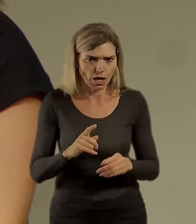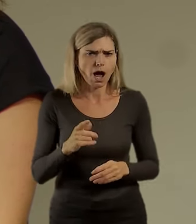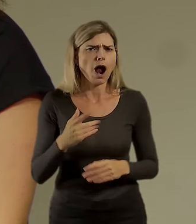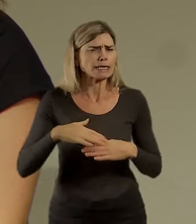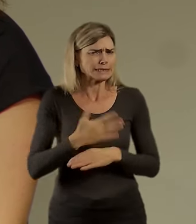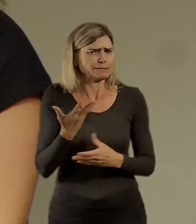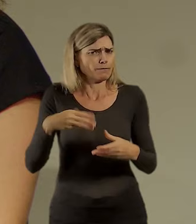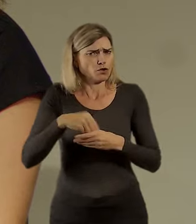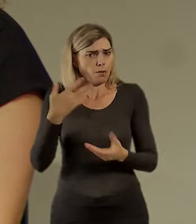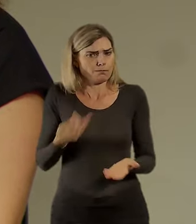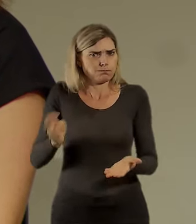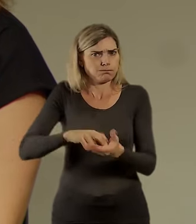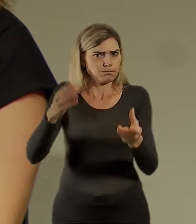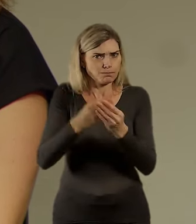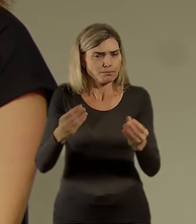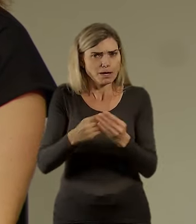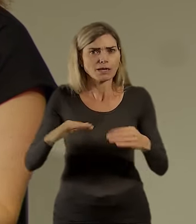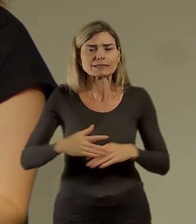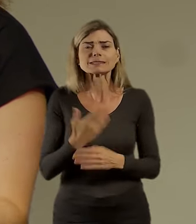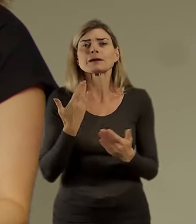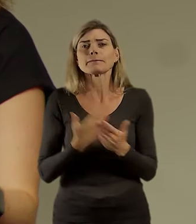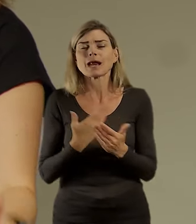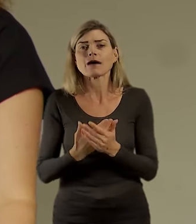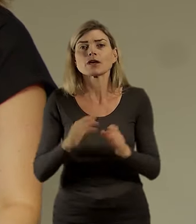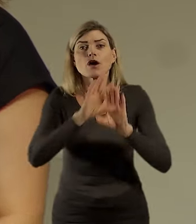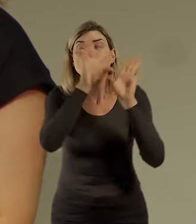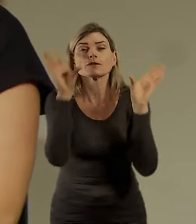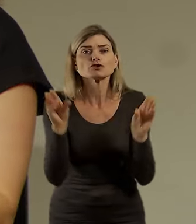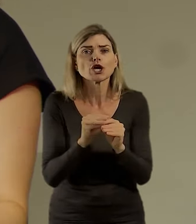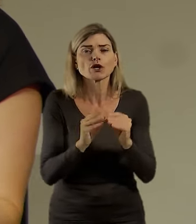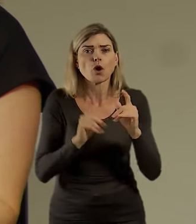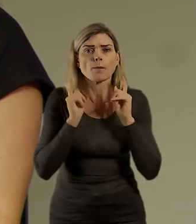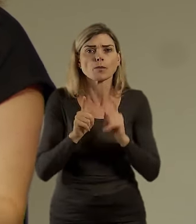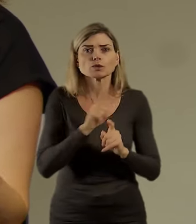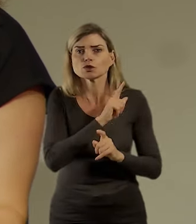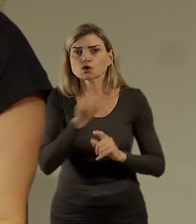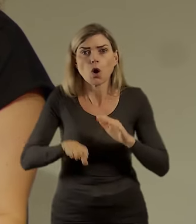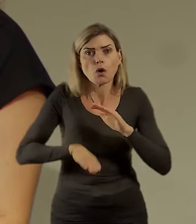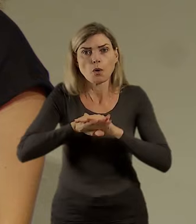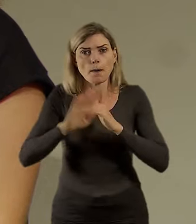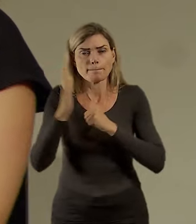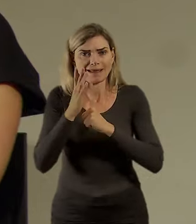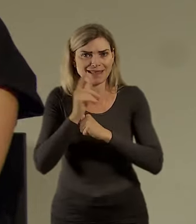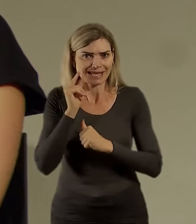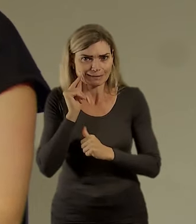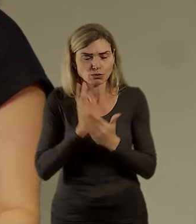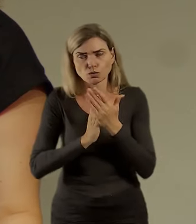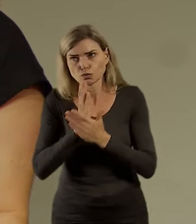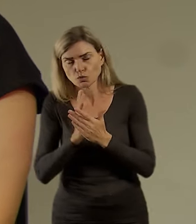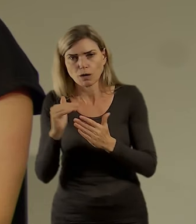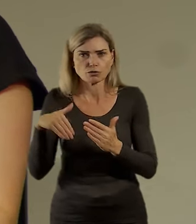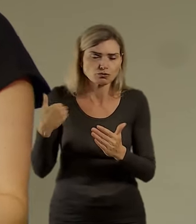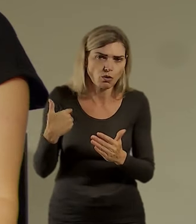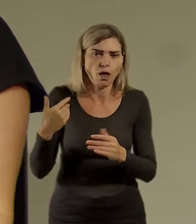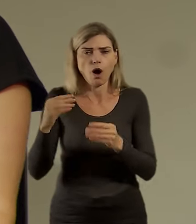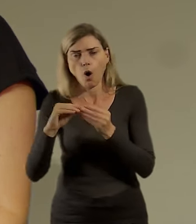dostatečně při té prezentaci, že to nikdy není právě patnáct minut a dost, všechny vybavenosti a dost, že to je nějaká škála